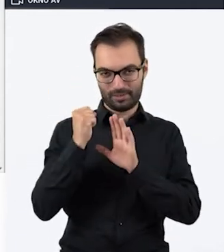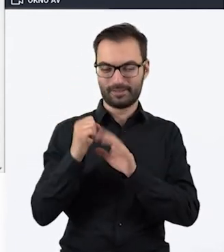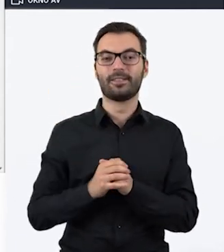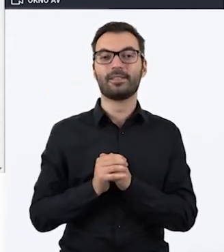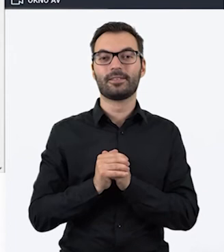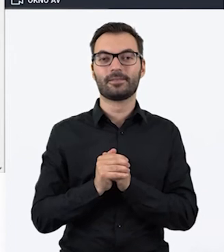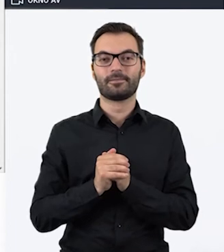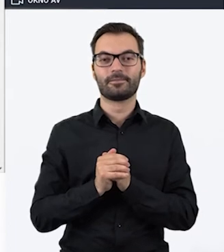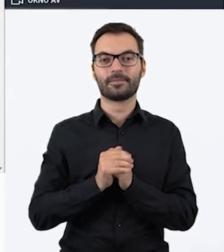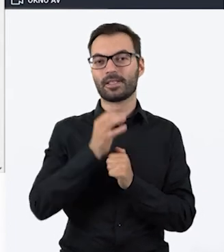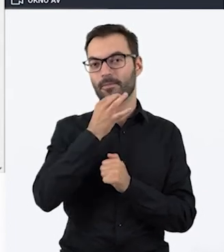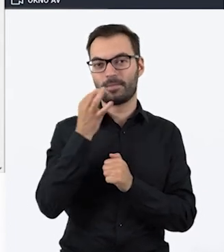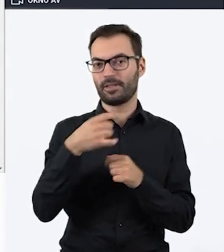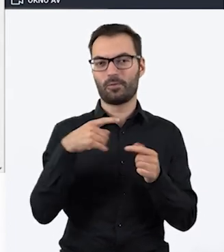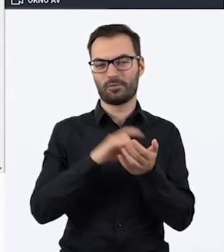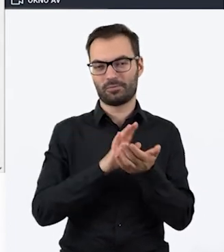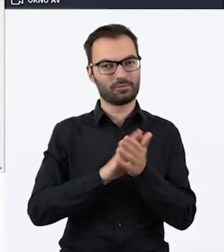Pytania tutaj nie wpisuję,